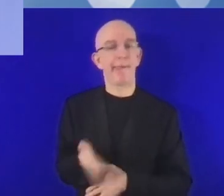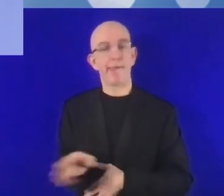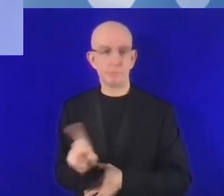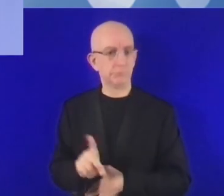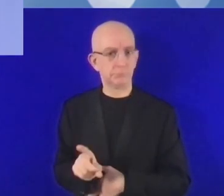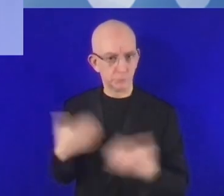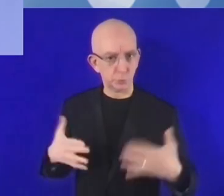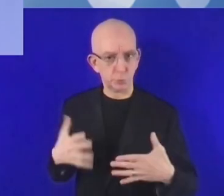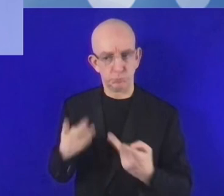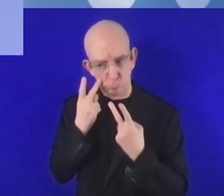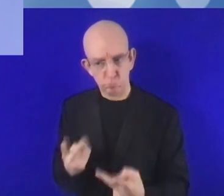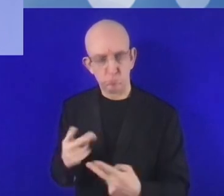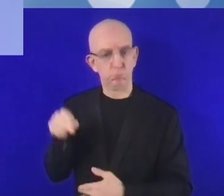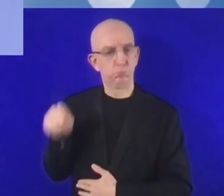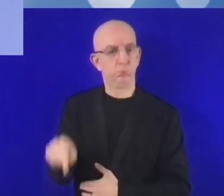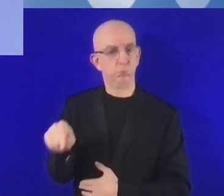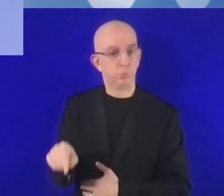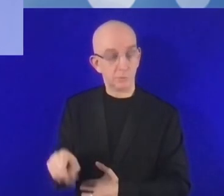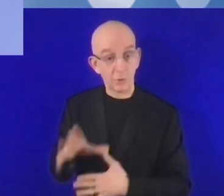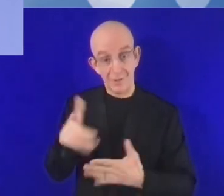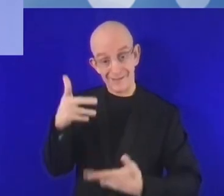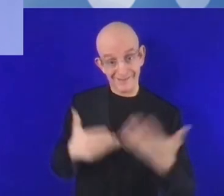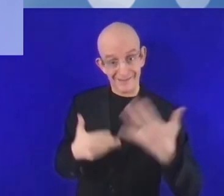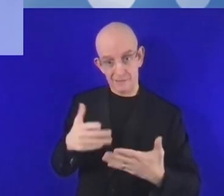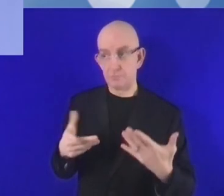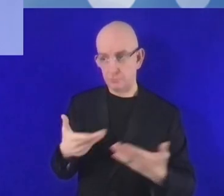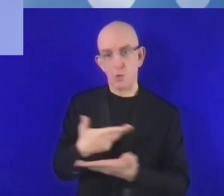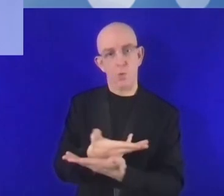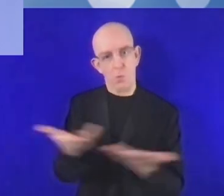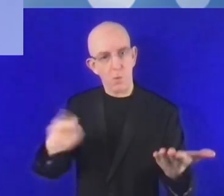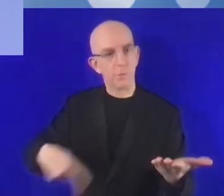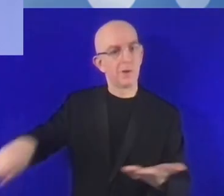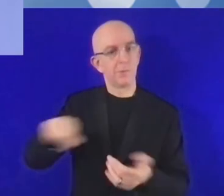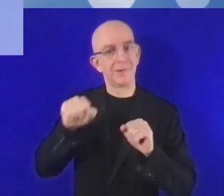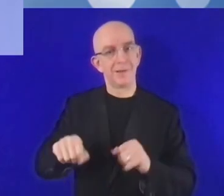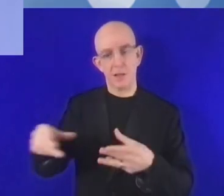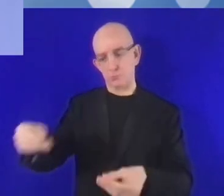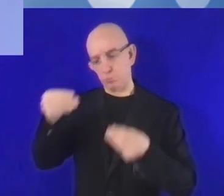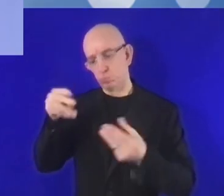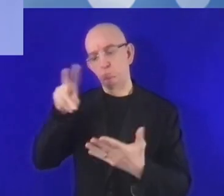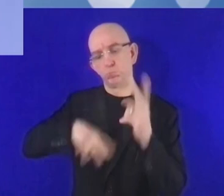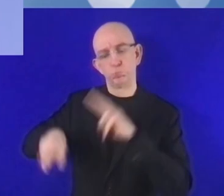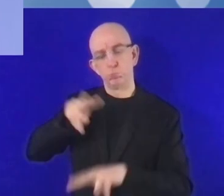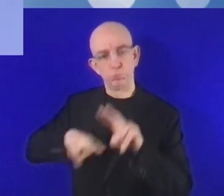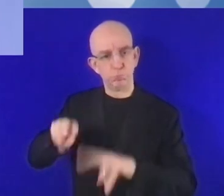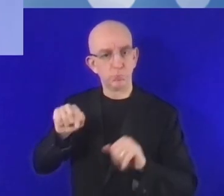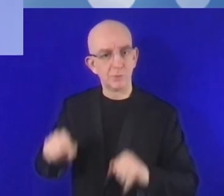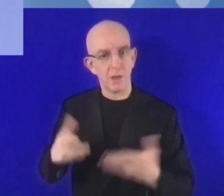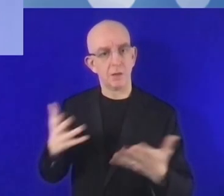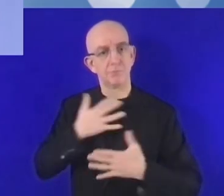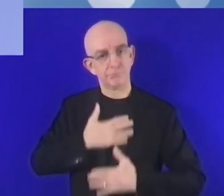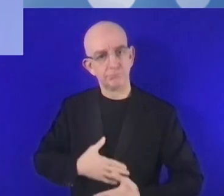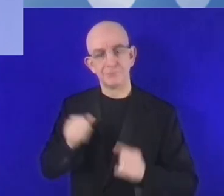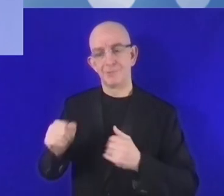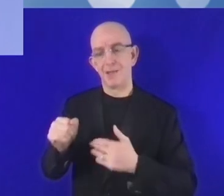بشكلها الرقمي أو بشكلها التقليدي. إذن يجب أن يكون كل ذلك